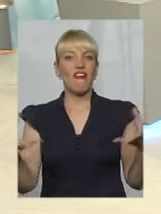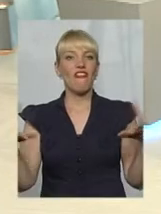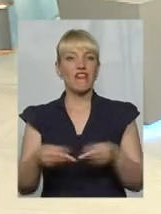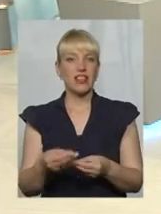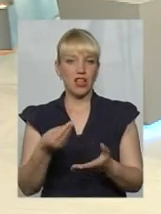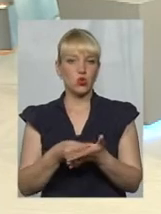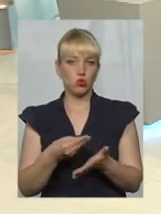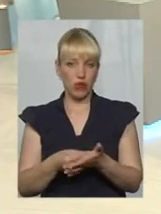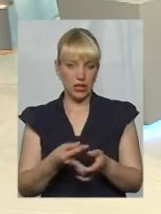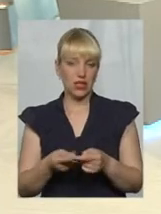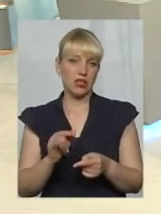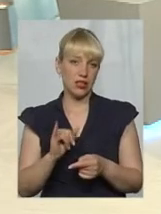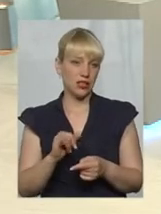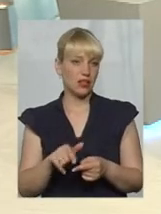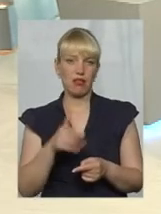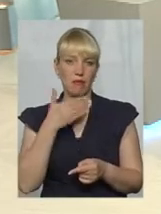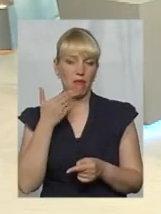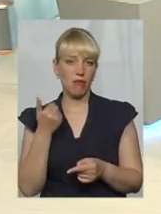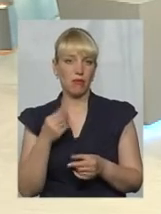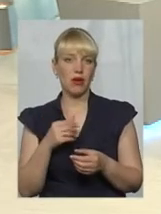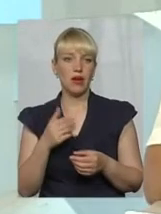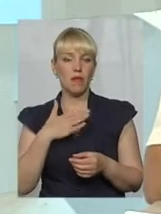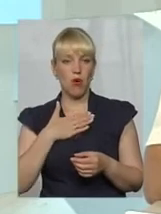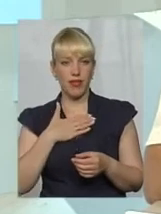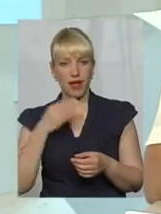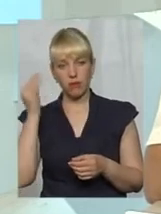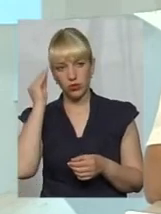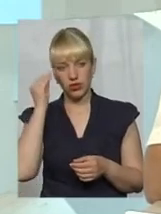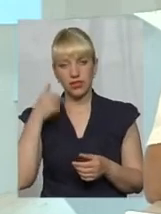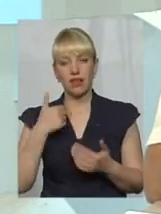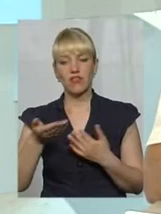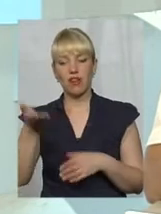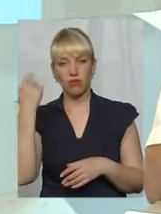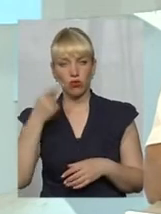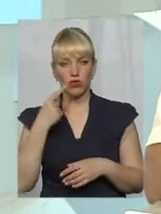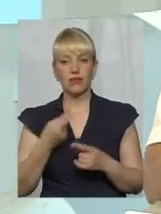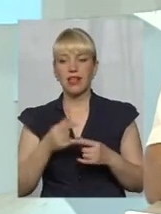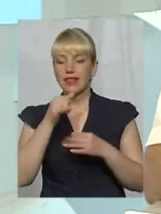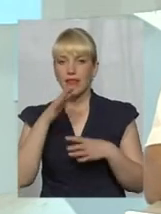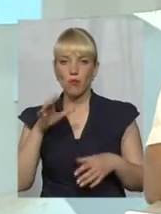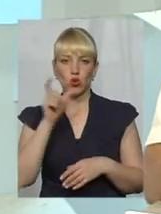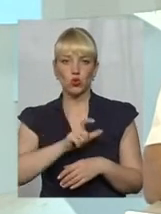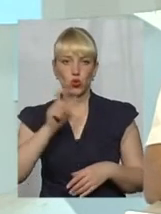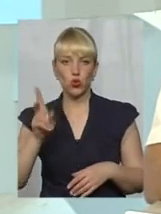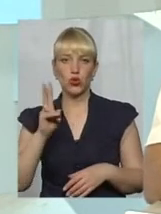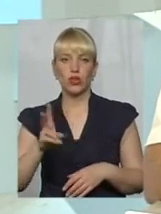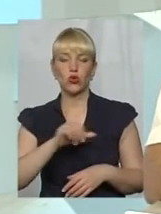всіх однаково, так? Немає різниці. Моя позиція, я давно її доносив до всіх, що не можуть люди, які